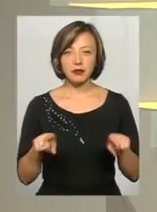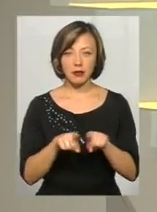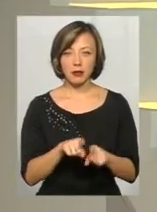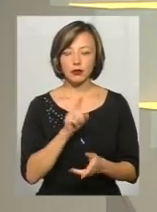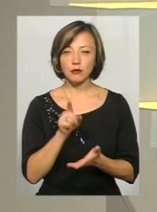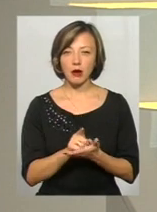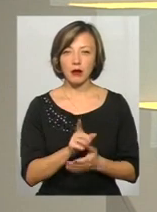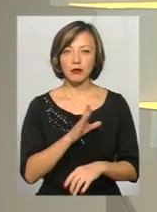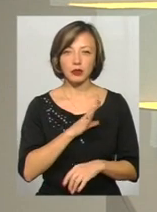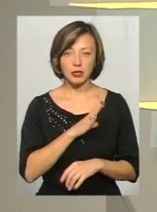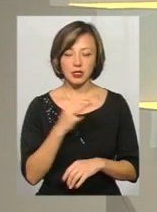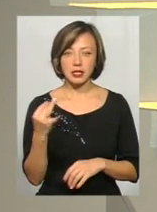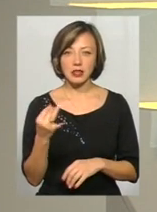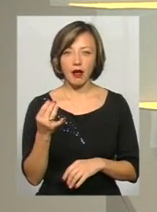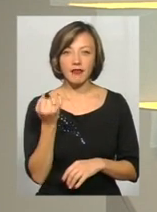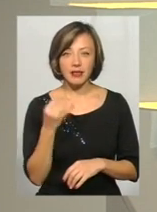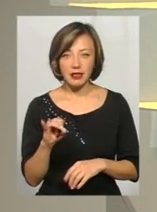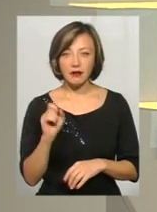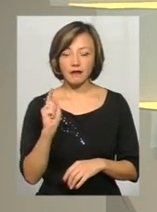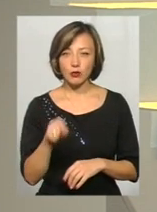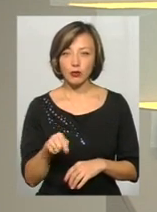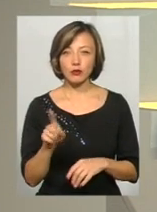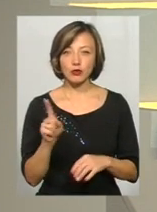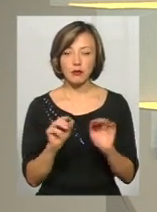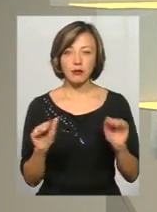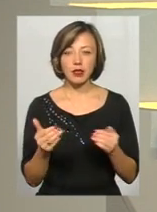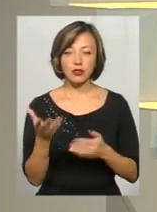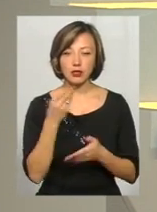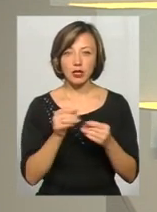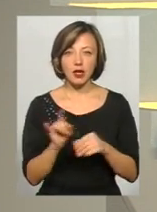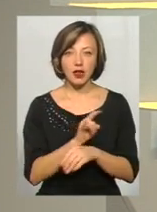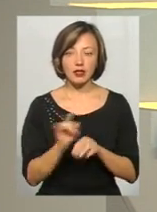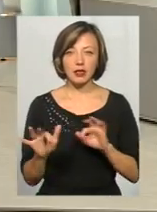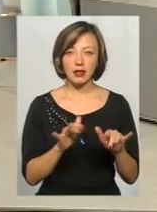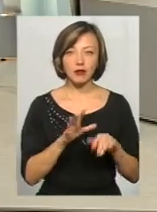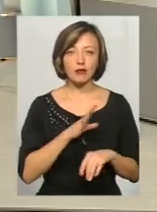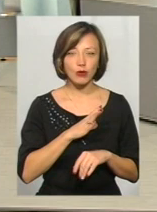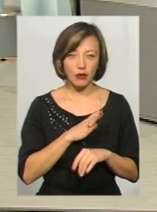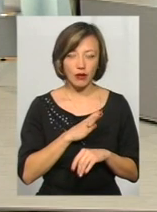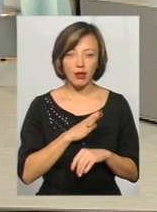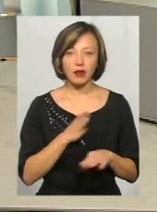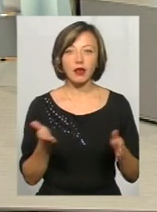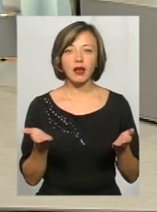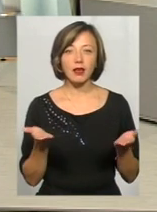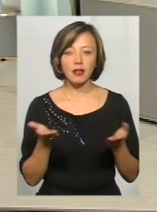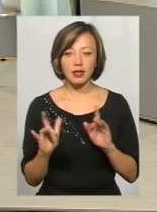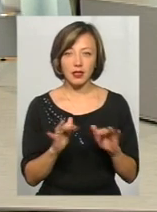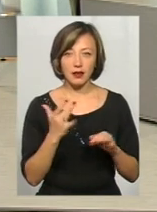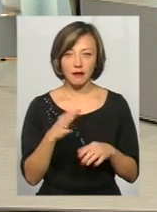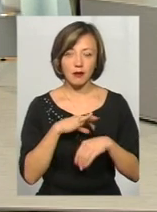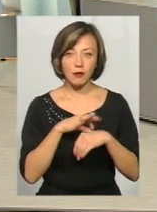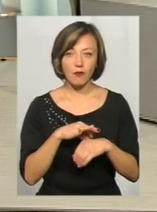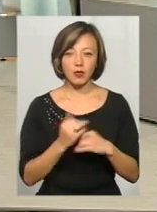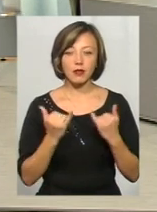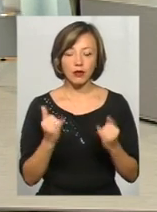бути зацікавлений в тому, щоб якомога менше шахрейських дій було. Так. Які дії ви проводите для